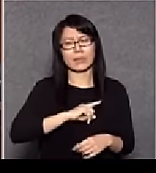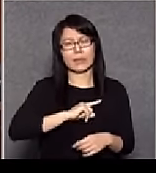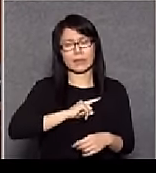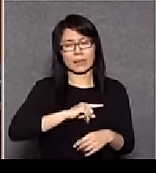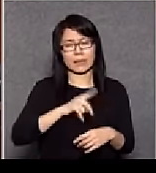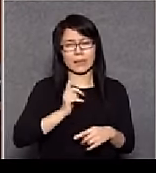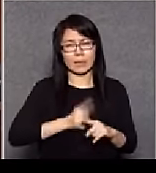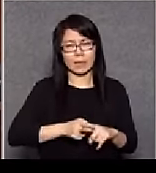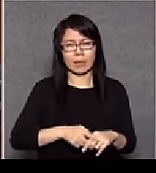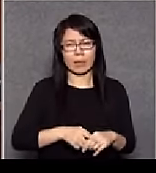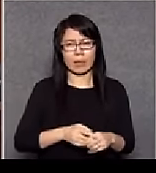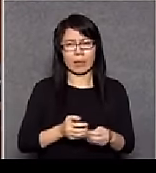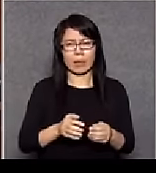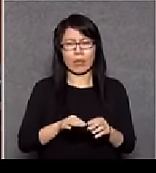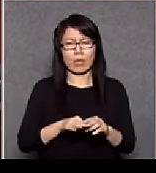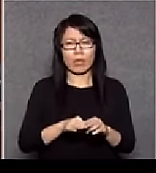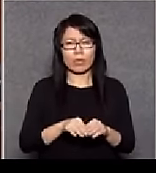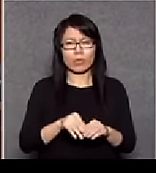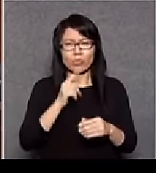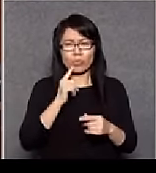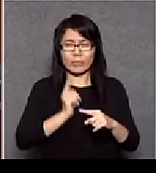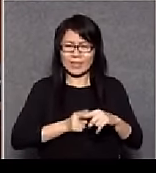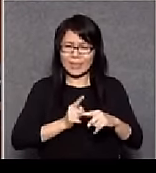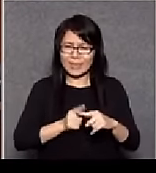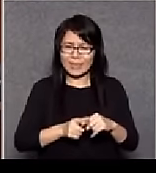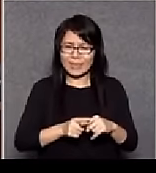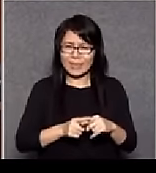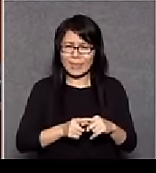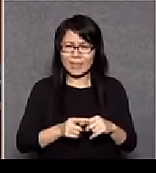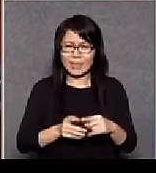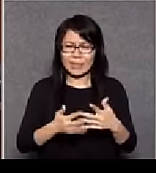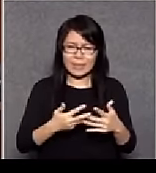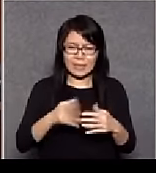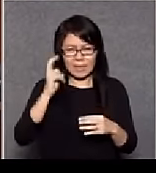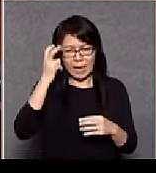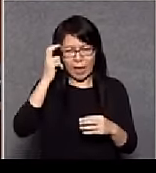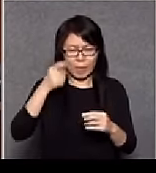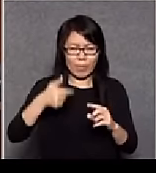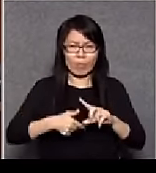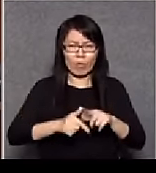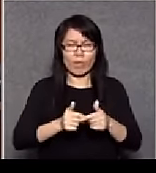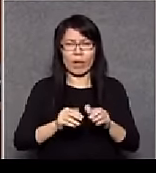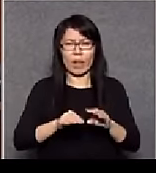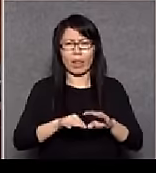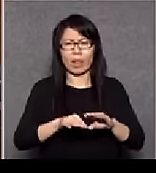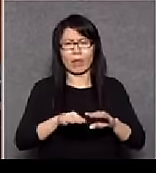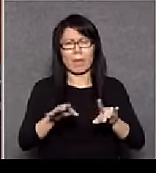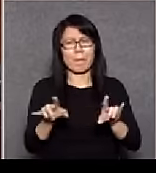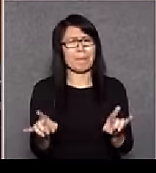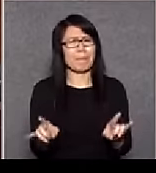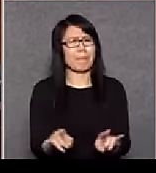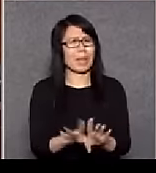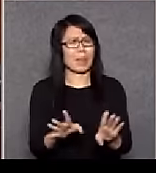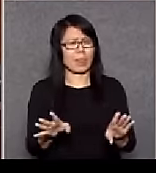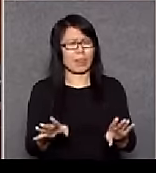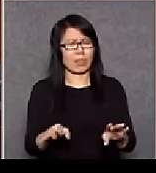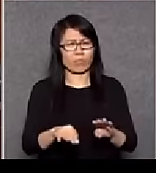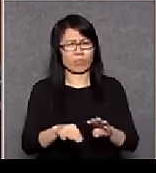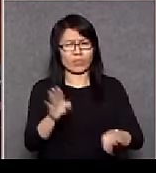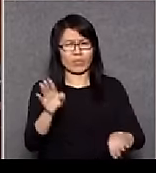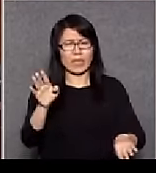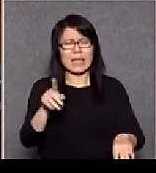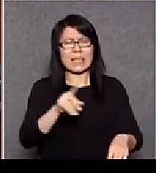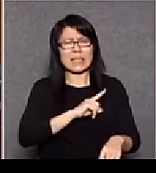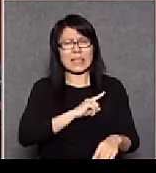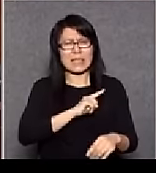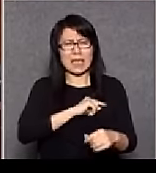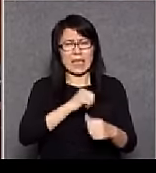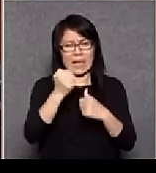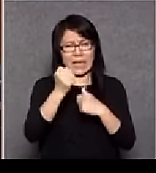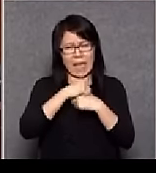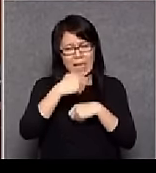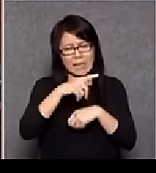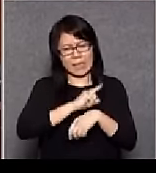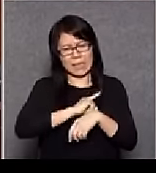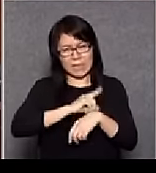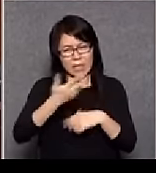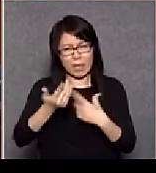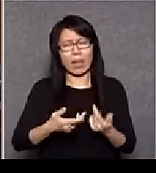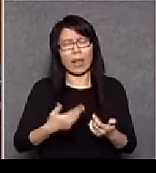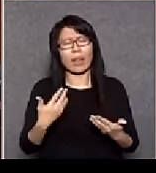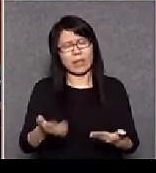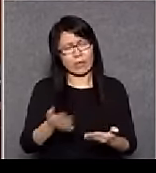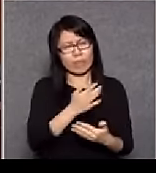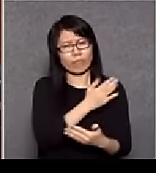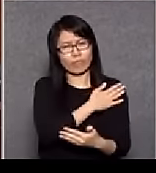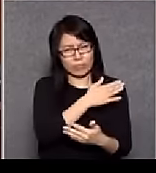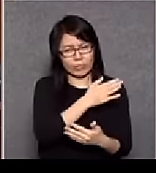脫離現實的想法是自欺欺人的因為你根本就是政治人民的官員你就要處理這些